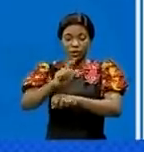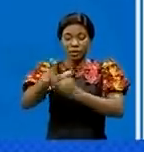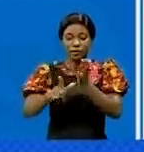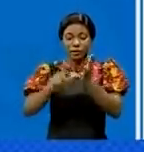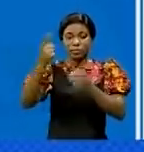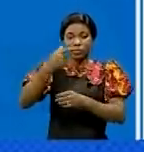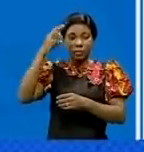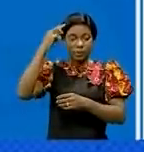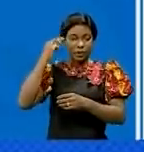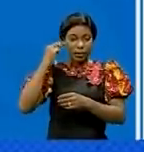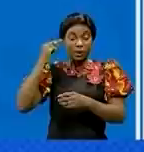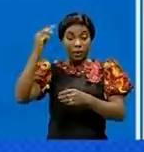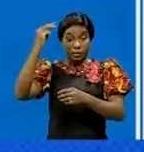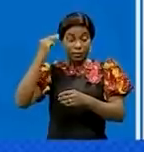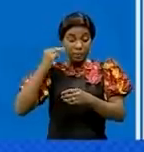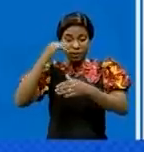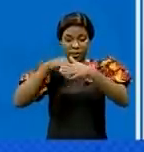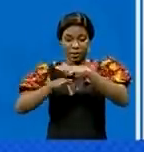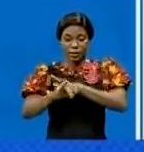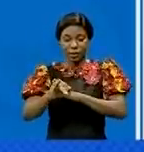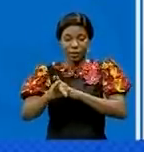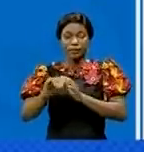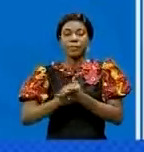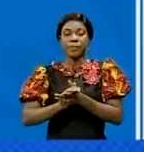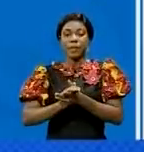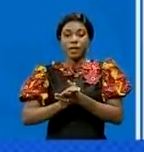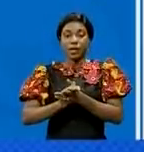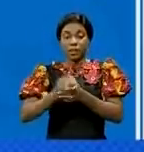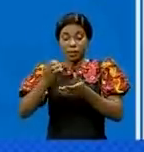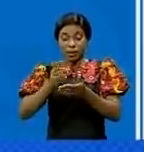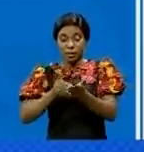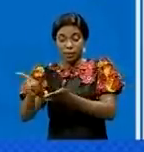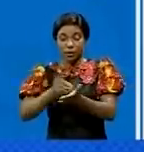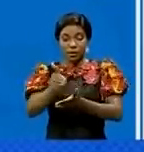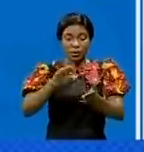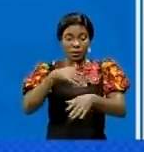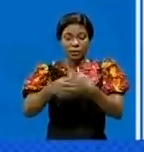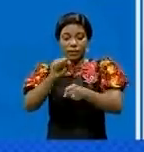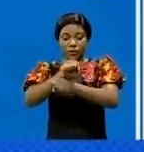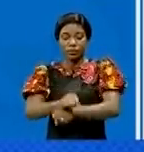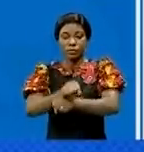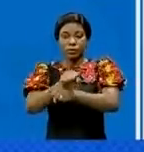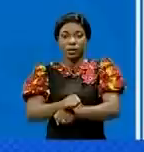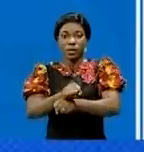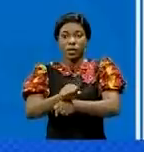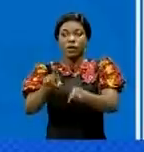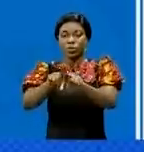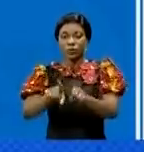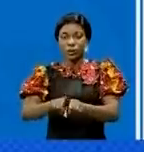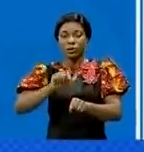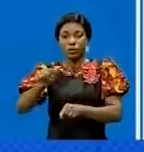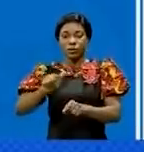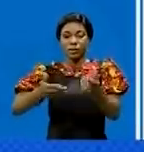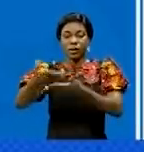ministre, ministre de l'Intérieur, décentralisation et affaires coutumières, est en particulier